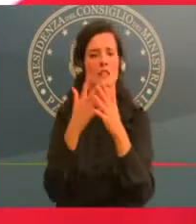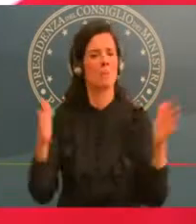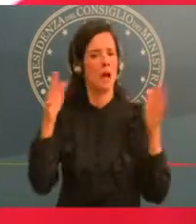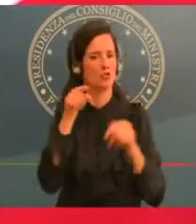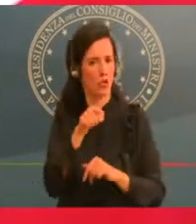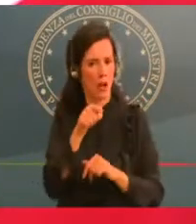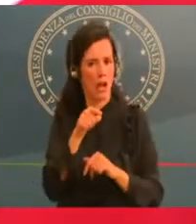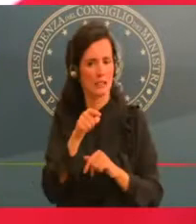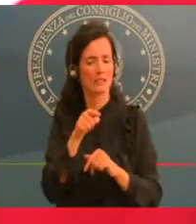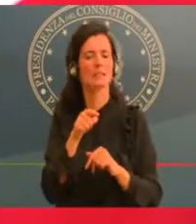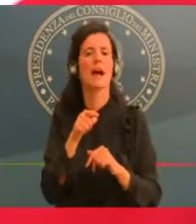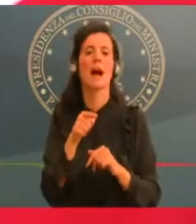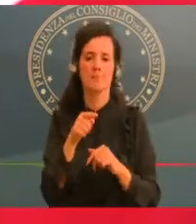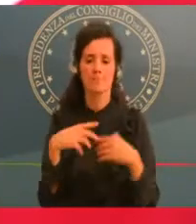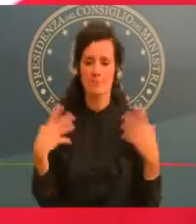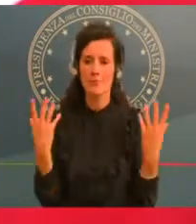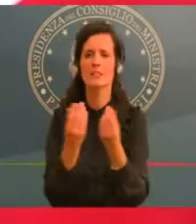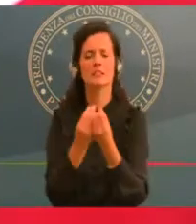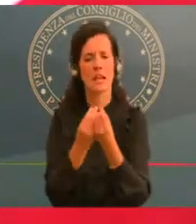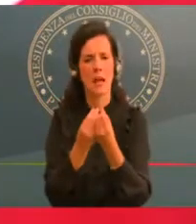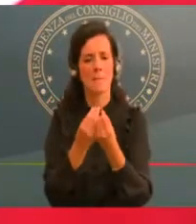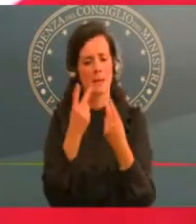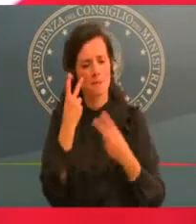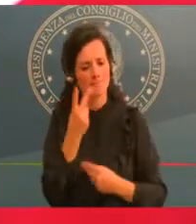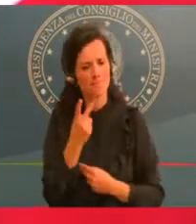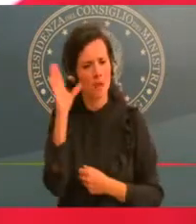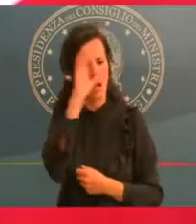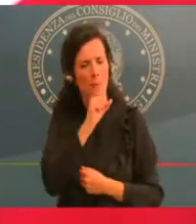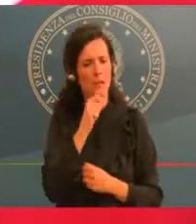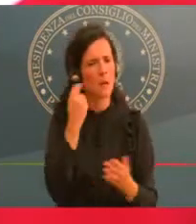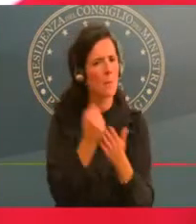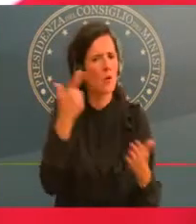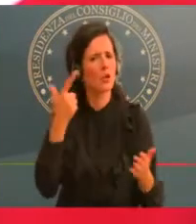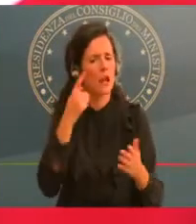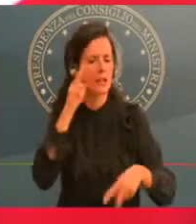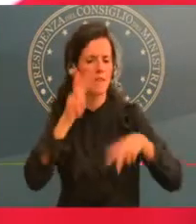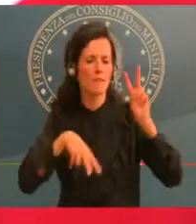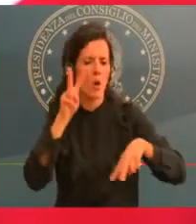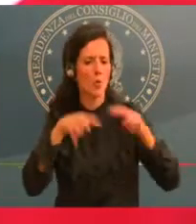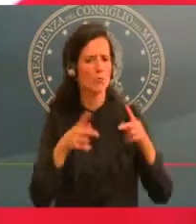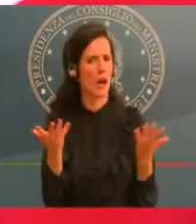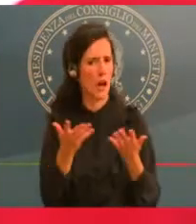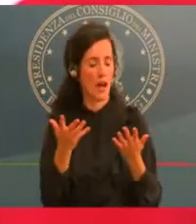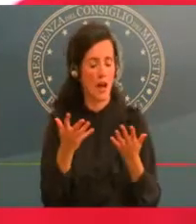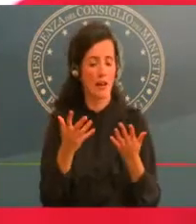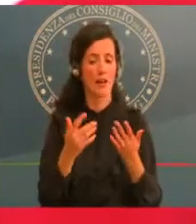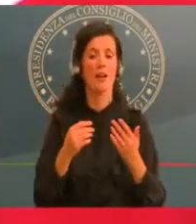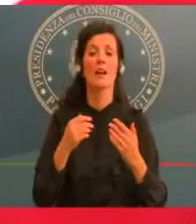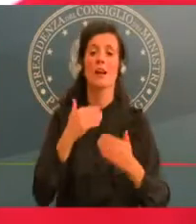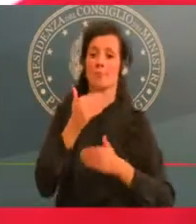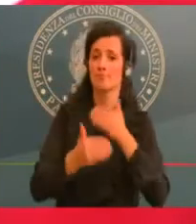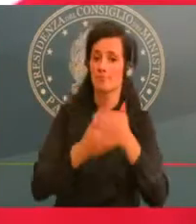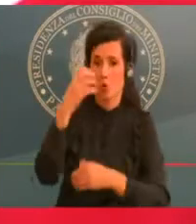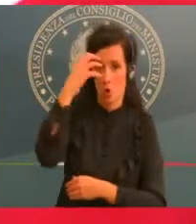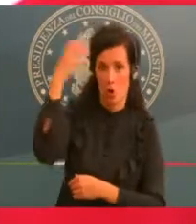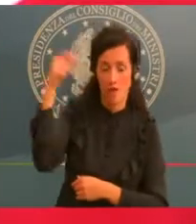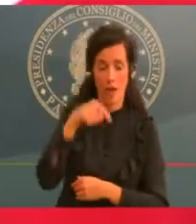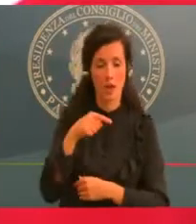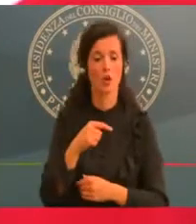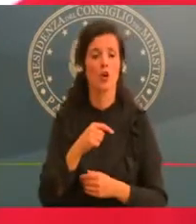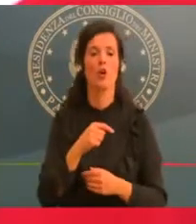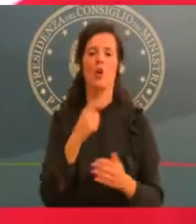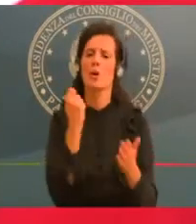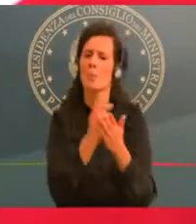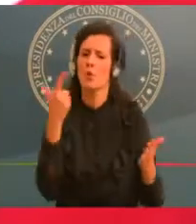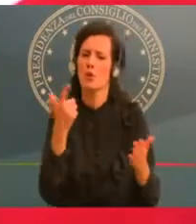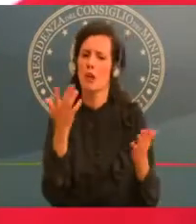governo, le priorità politiche. Faremo un confronto e bene, ovviamente, la gestione della pandemia ci assorbe molto,